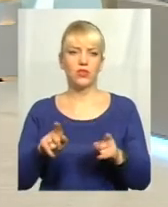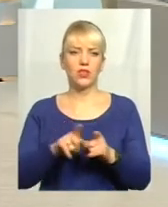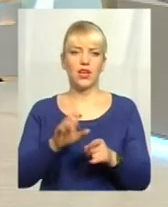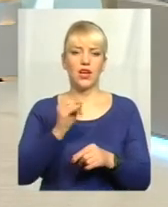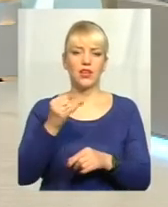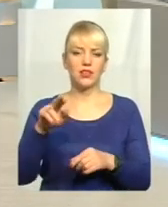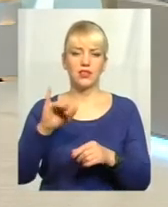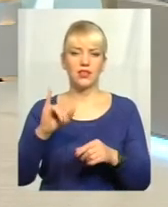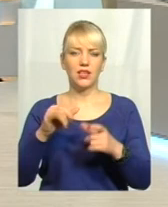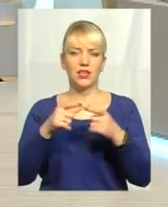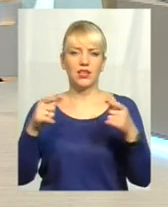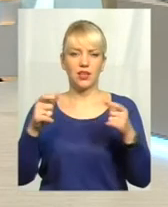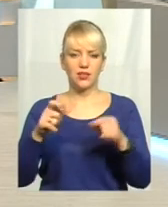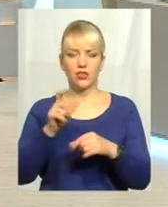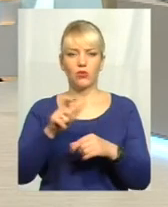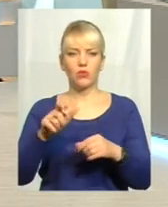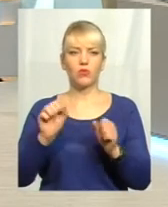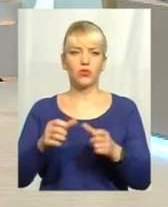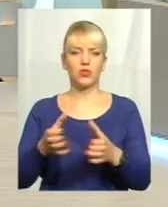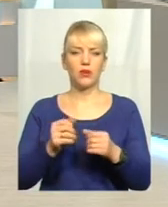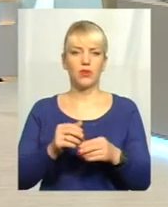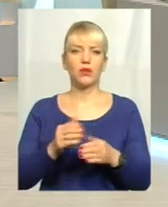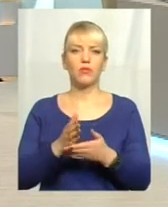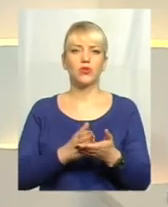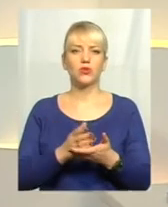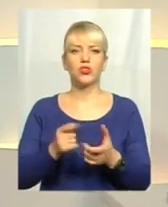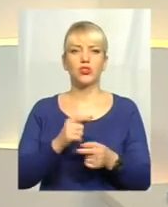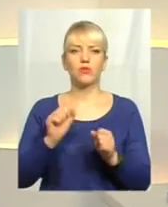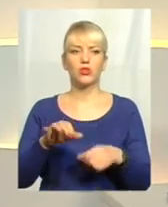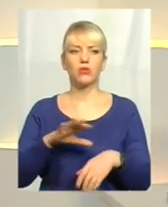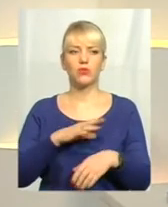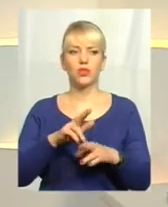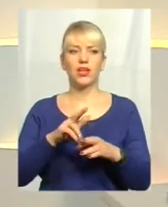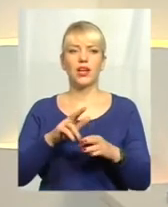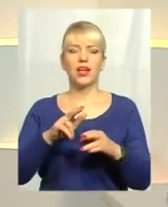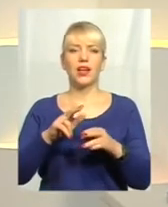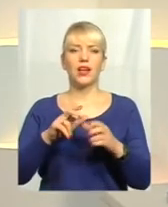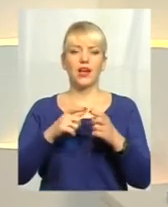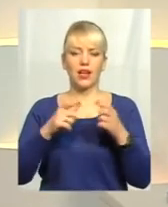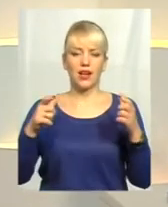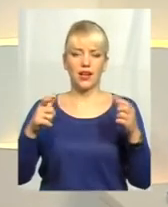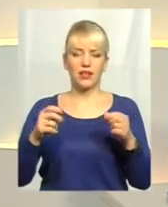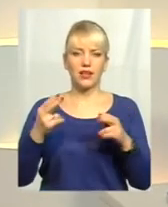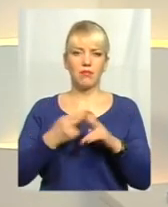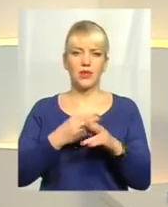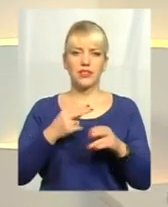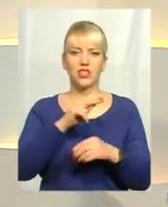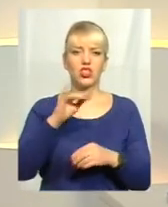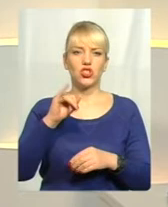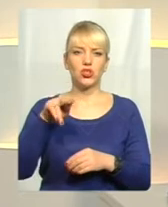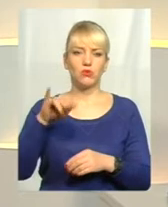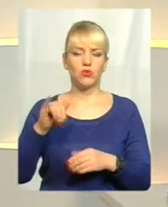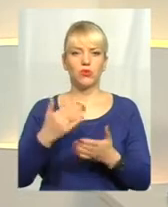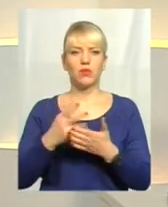АйДі-картки, громадяни отримують таку послугу. Чи може бути картка без чіпу? От з релігійних міркувань,